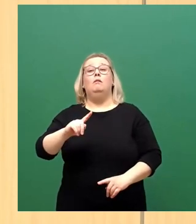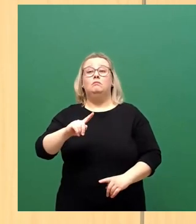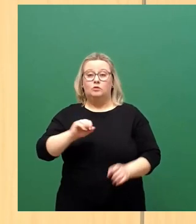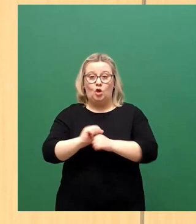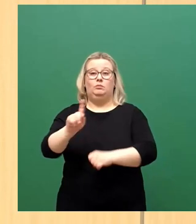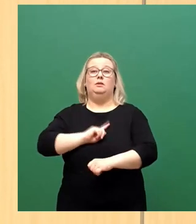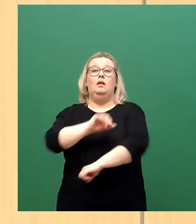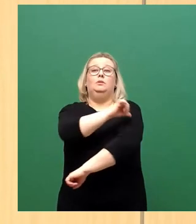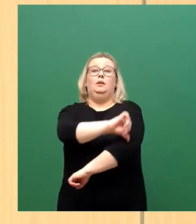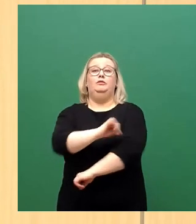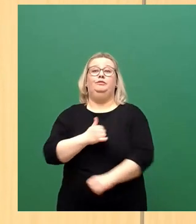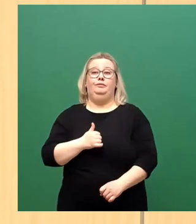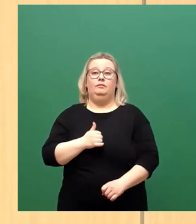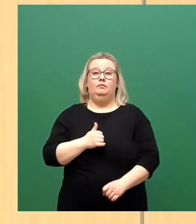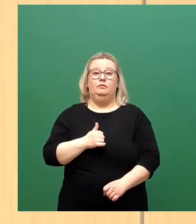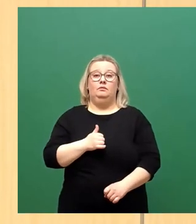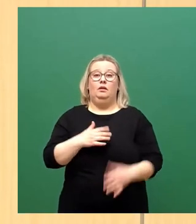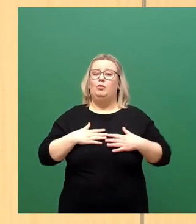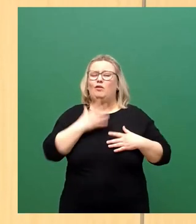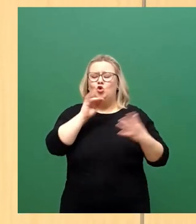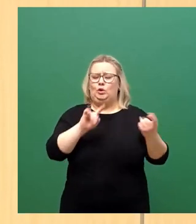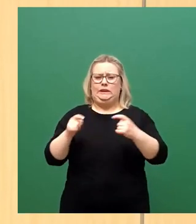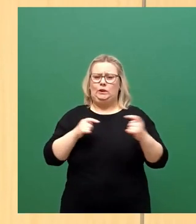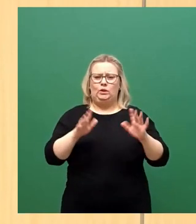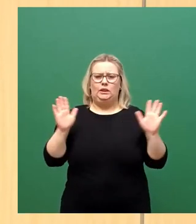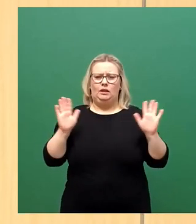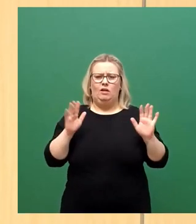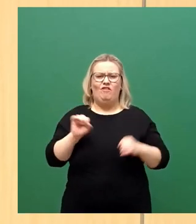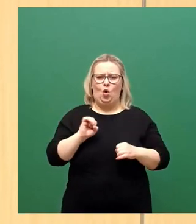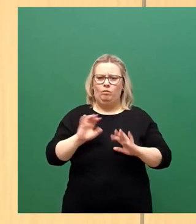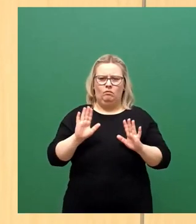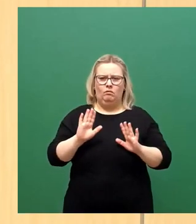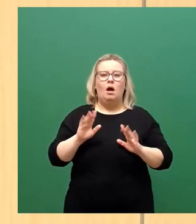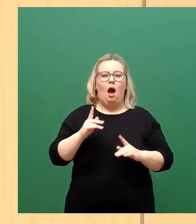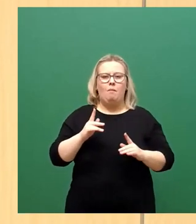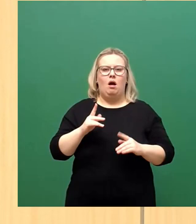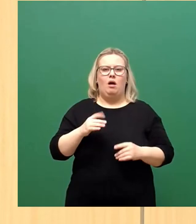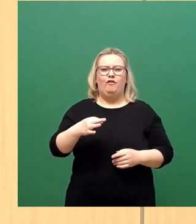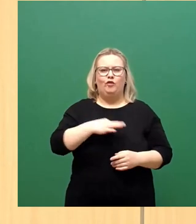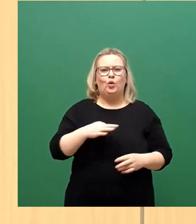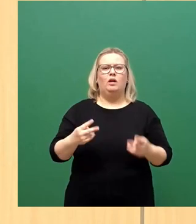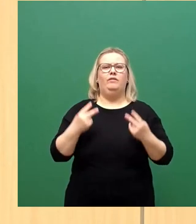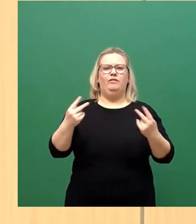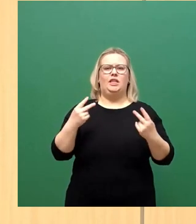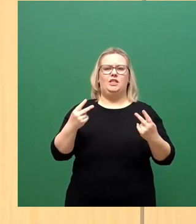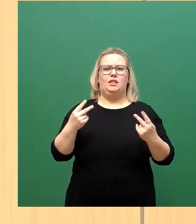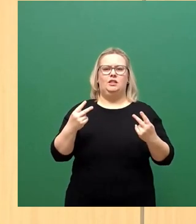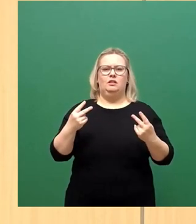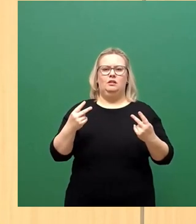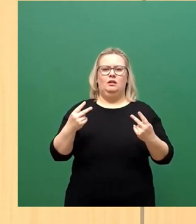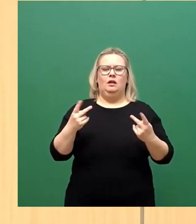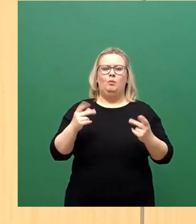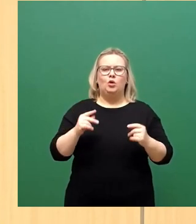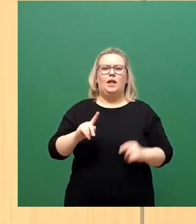dennoch gemacht. Ich will darüber jetzt auch nicht groß sprechen, warum. Aber mir ist es sehr wichtig zu sagen, letztendlich ist man selbst